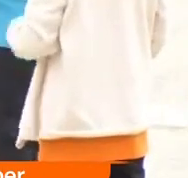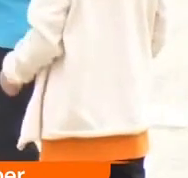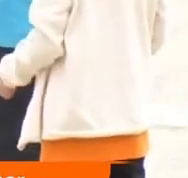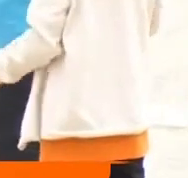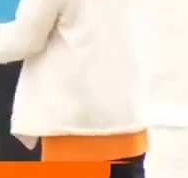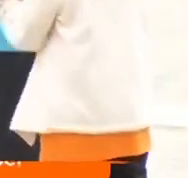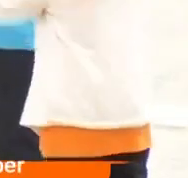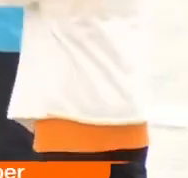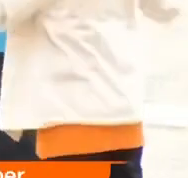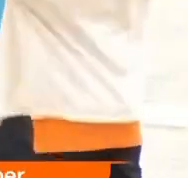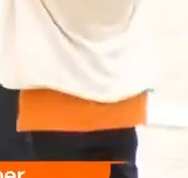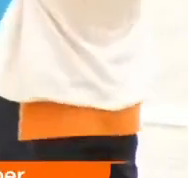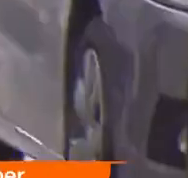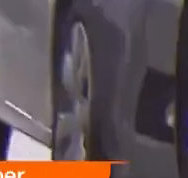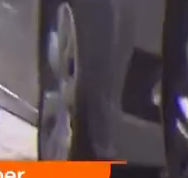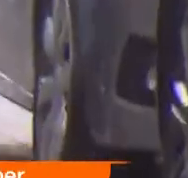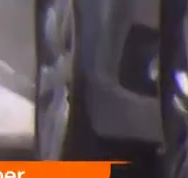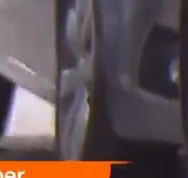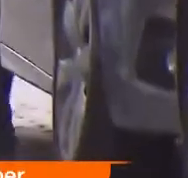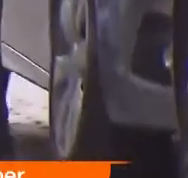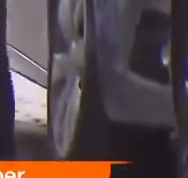birazdan ATV ana haberde.